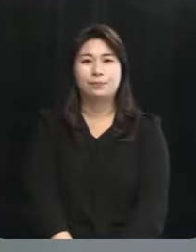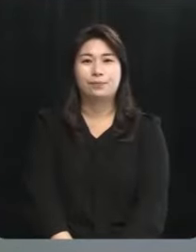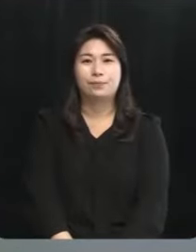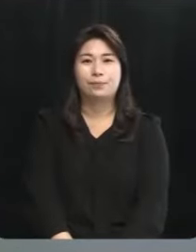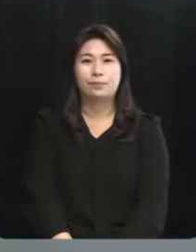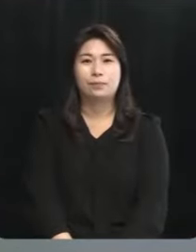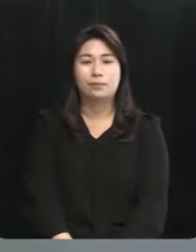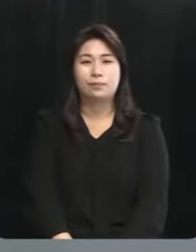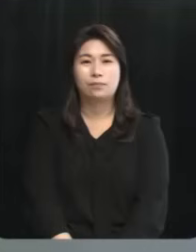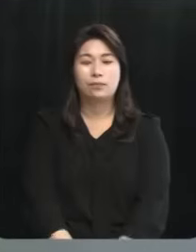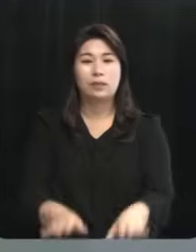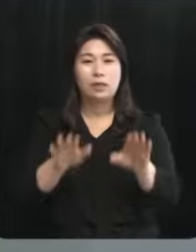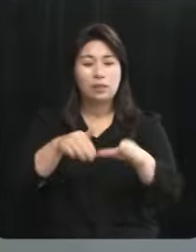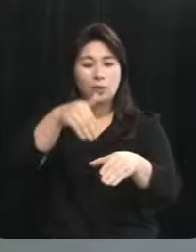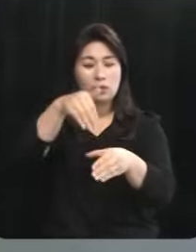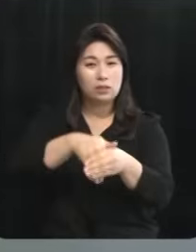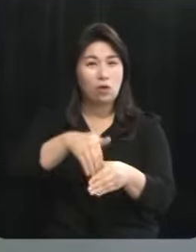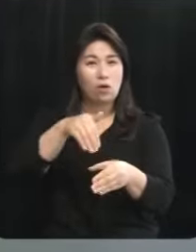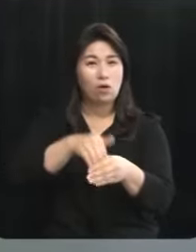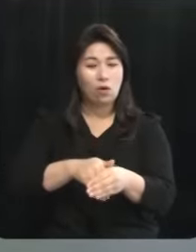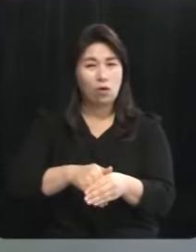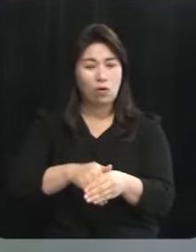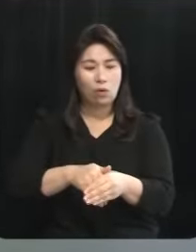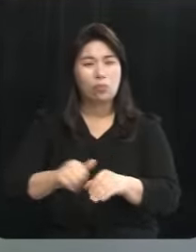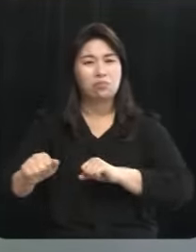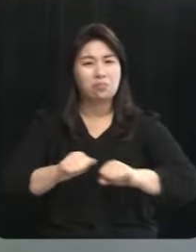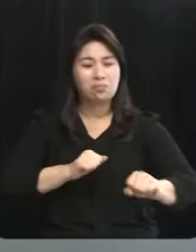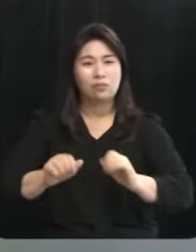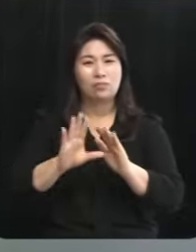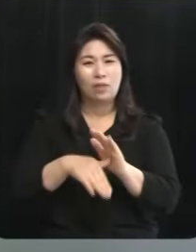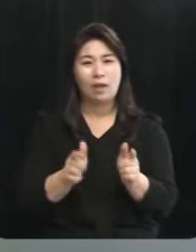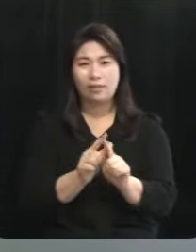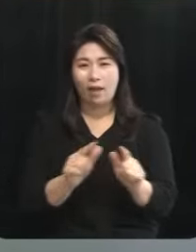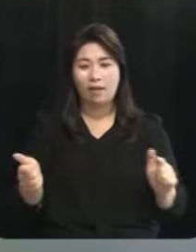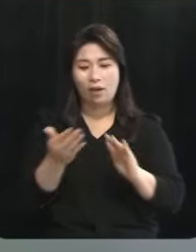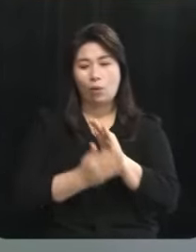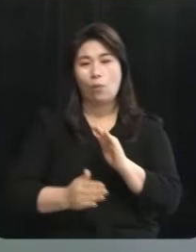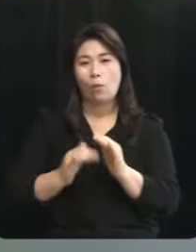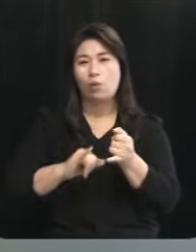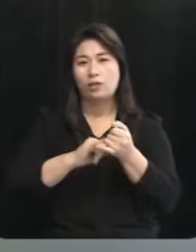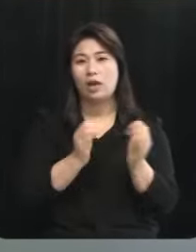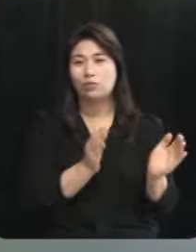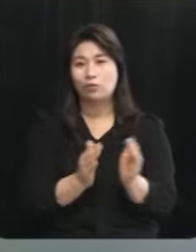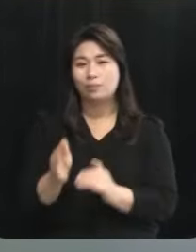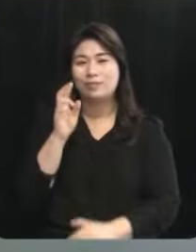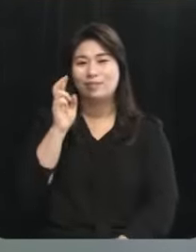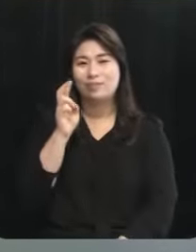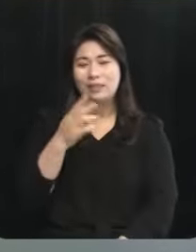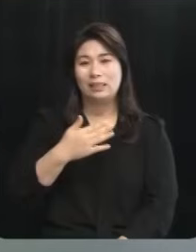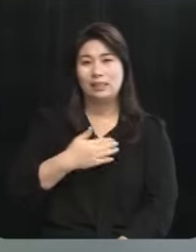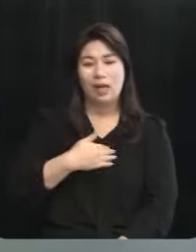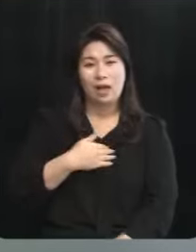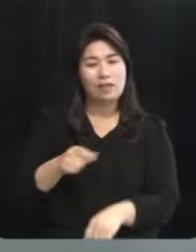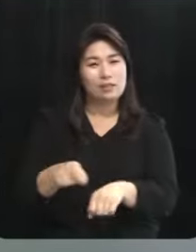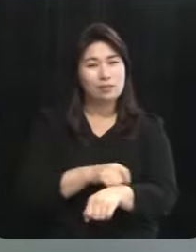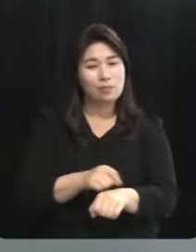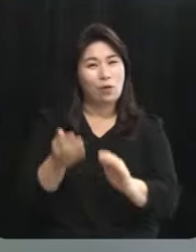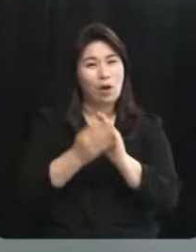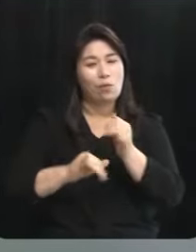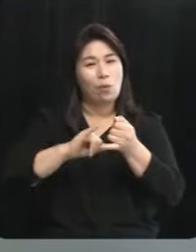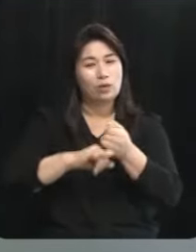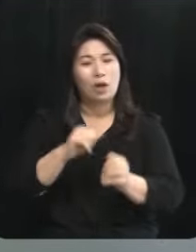이번 선거에 임하면서 다양한 공약들 준비를 하셨을 텐데 자신만의 차별화된 공약을